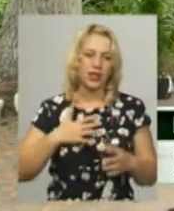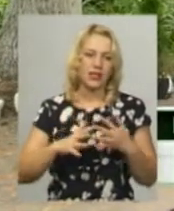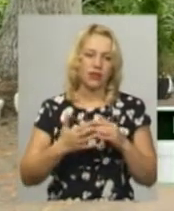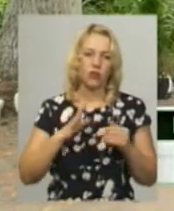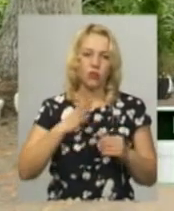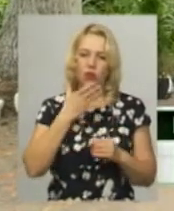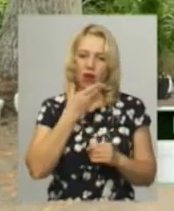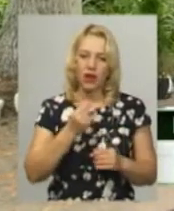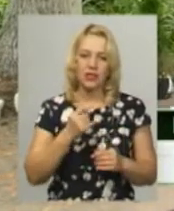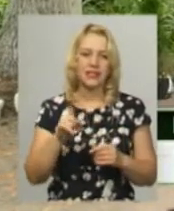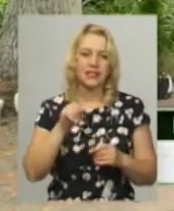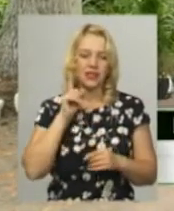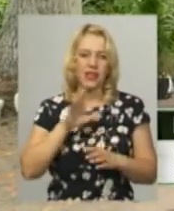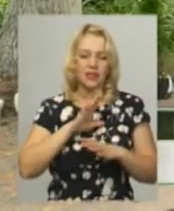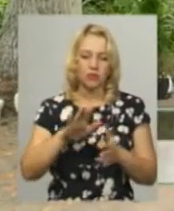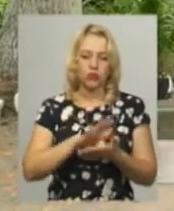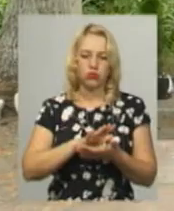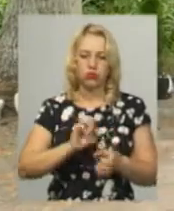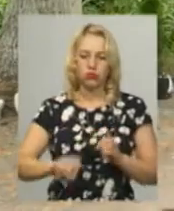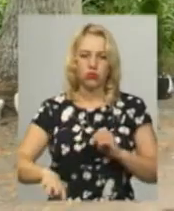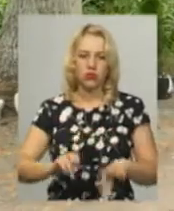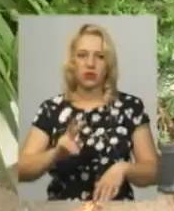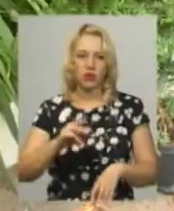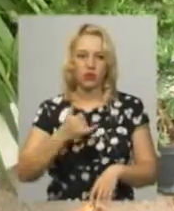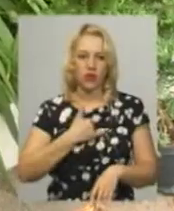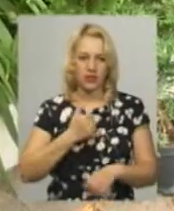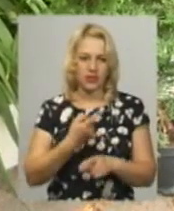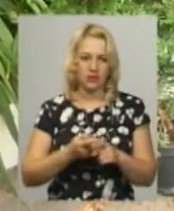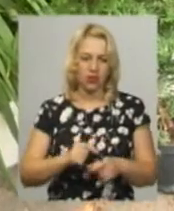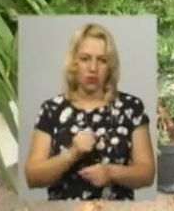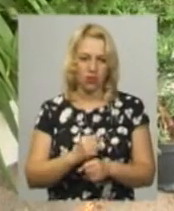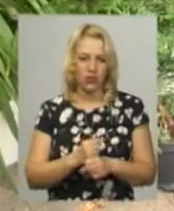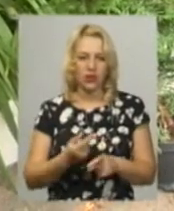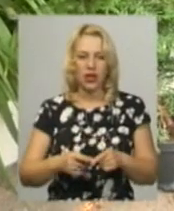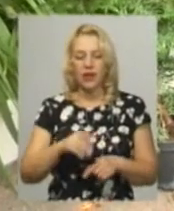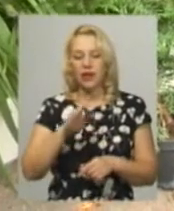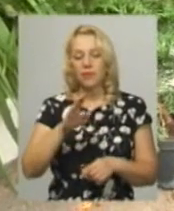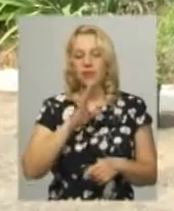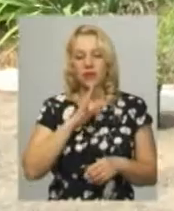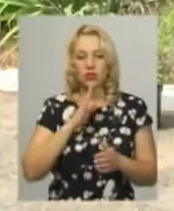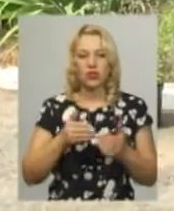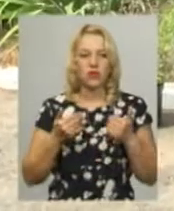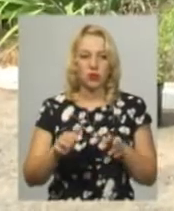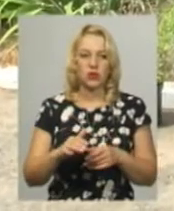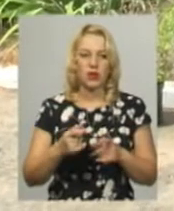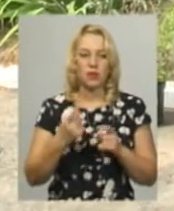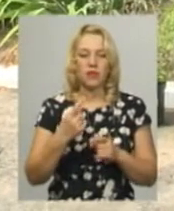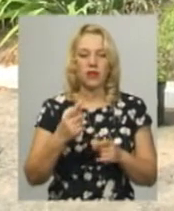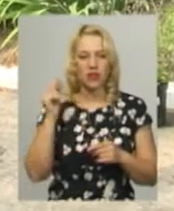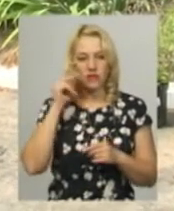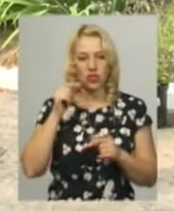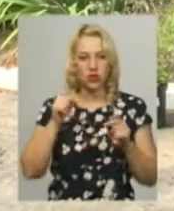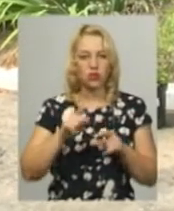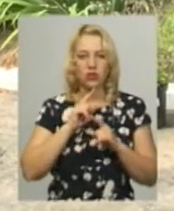зелене, щоб не було мусору, як нас розкидають. Дівчата-випускниці школи першого-другого ступенів і навчатися в стріхівцях не